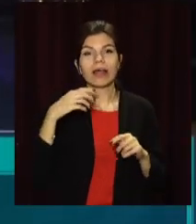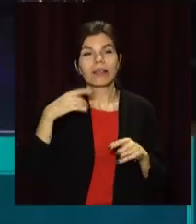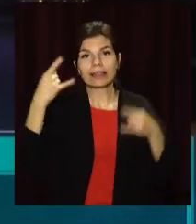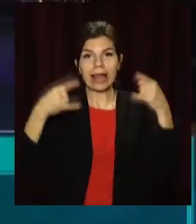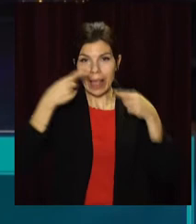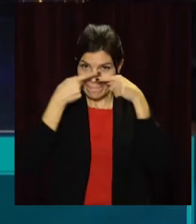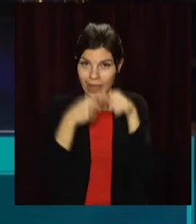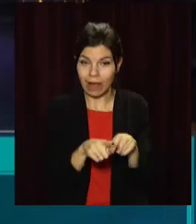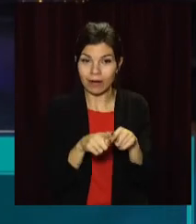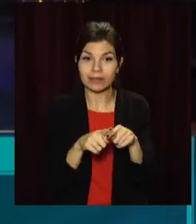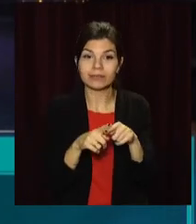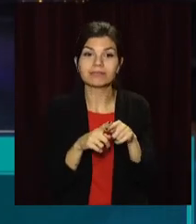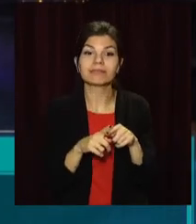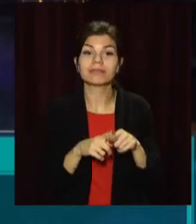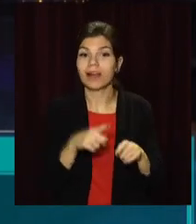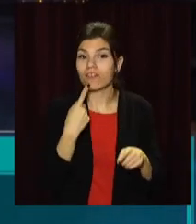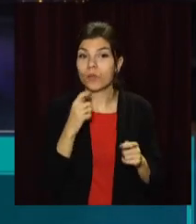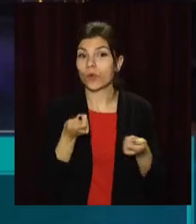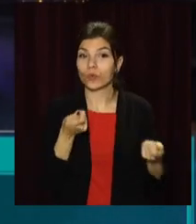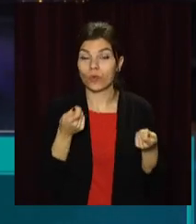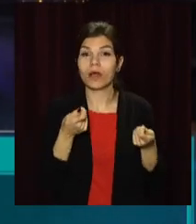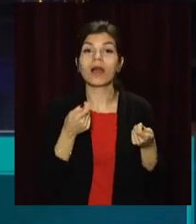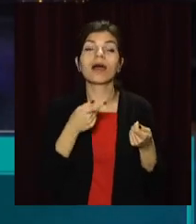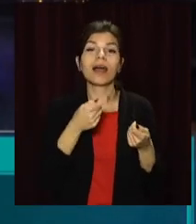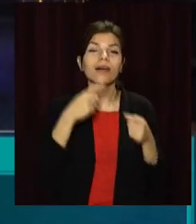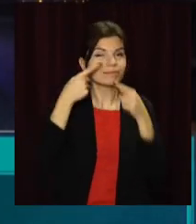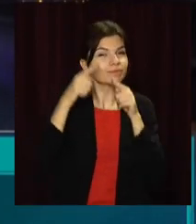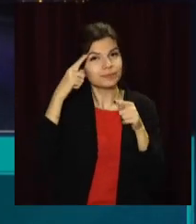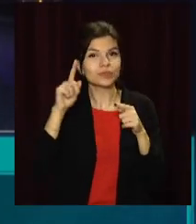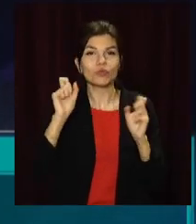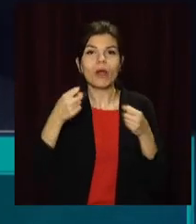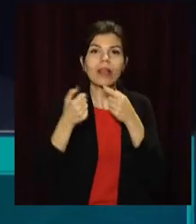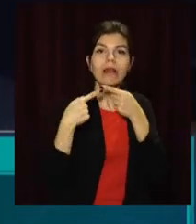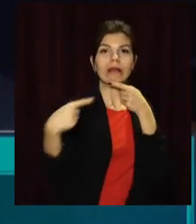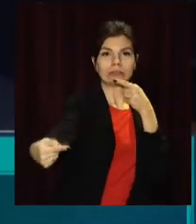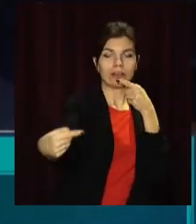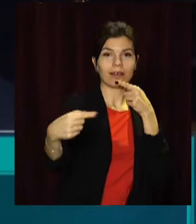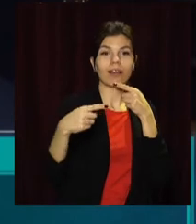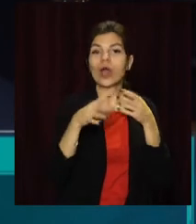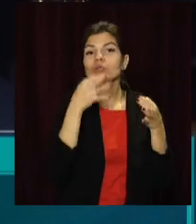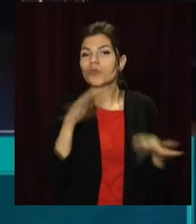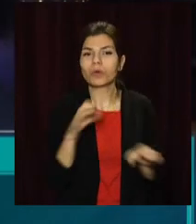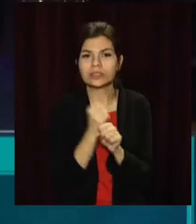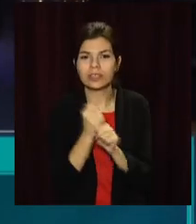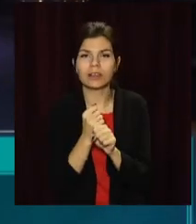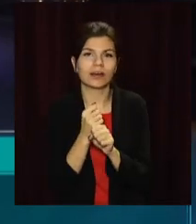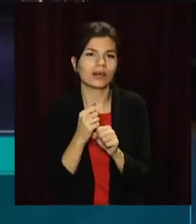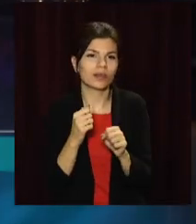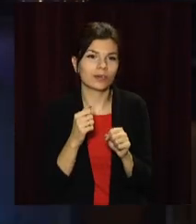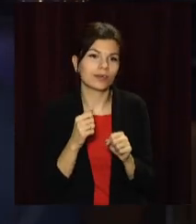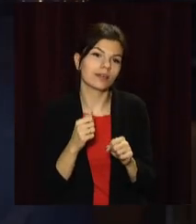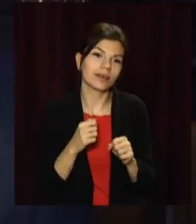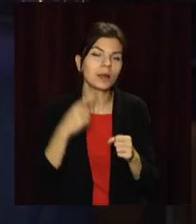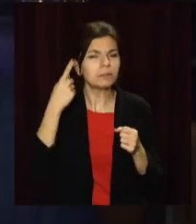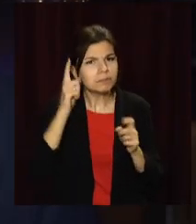управляти чим виглядно на розстоянні. Таким образом можна буде зробити з будь-якого оборудовання, так званого умну річ, інтернет-віщей,